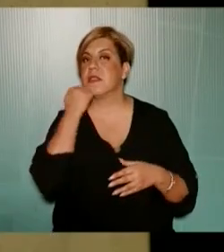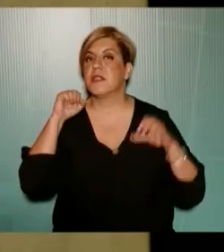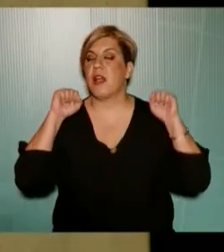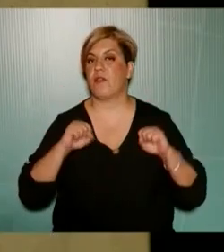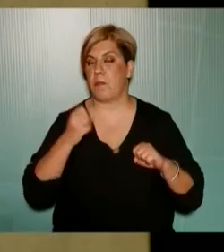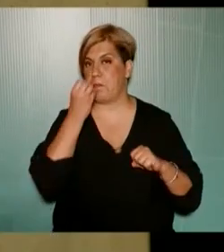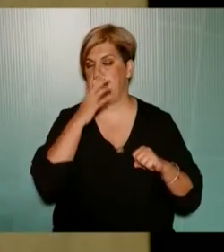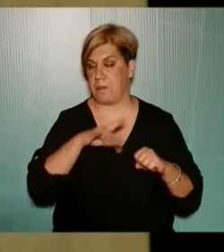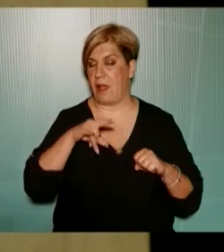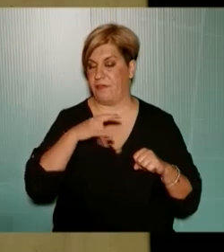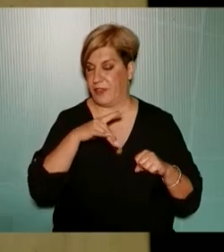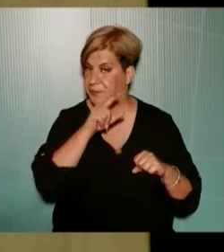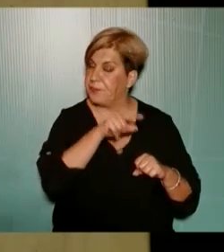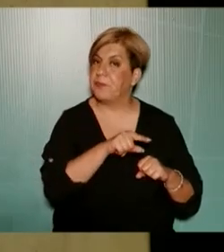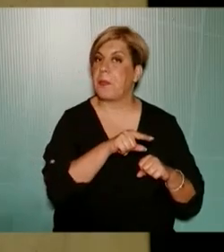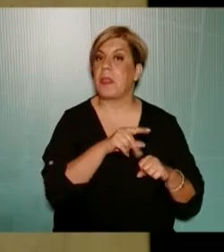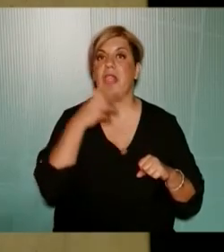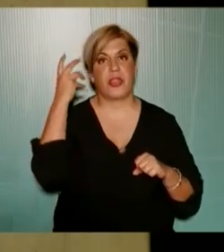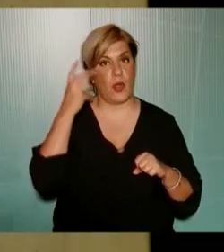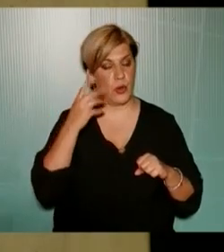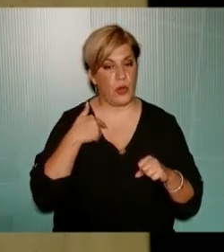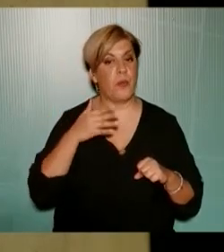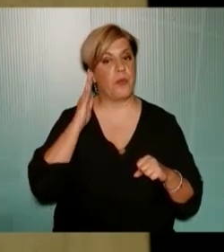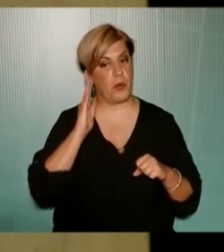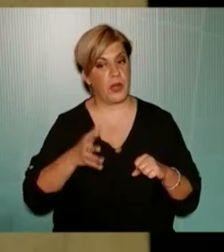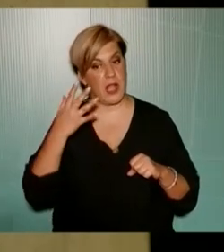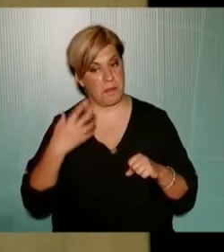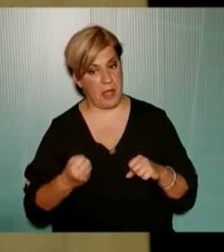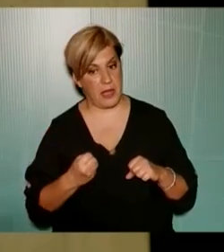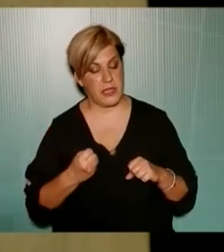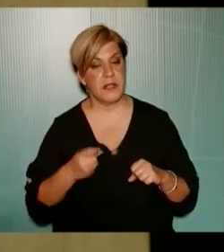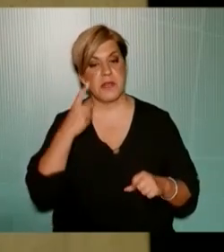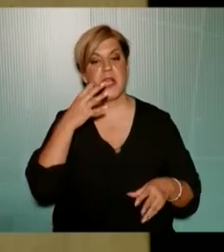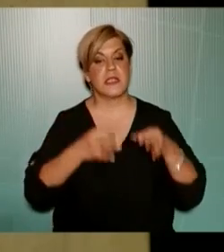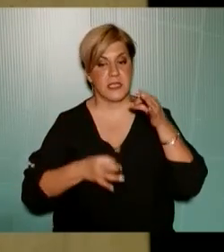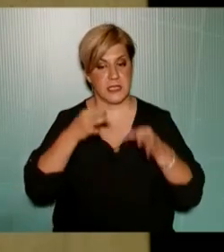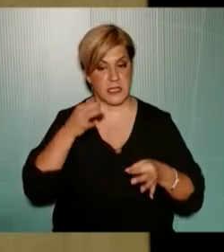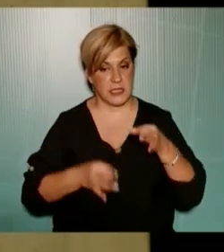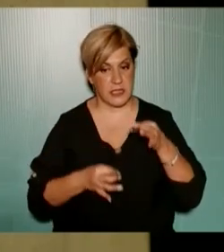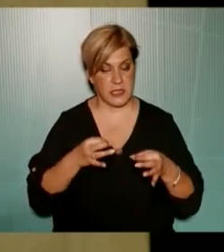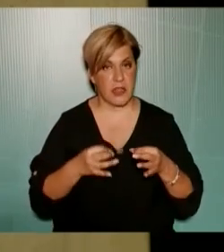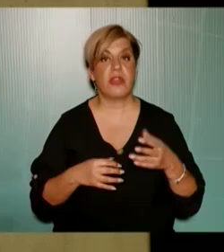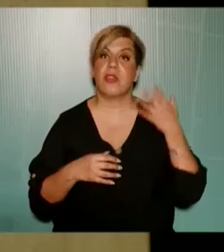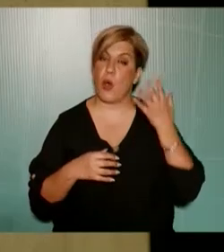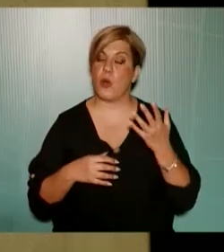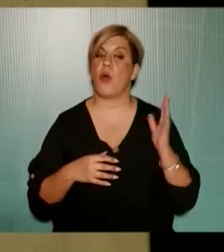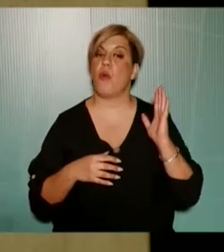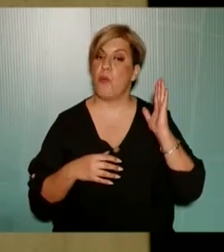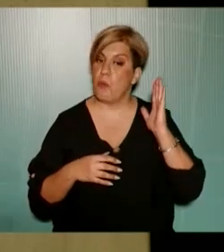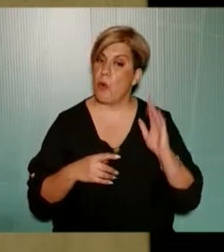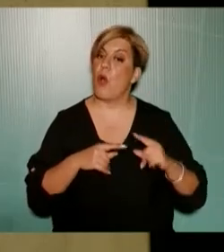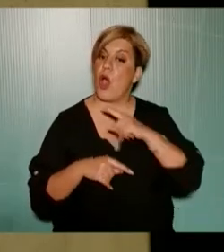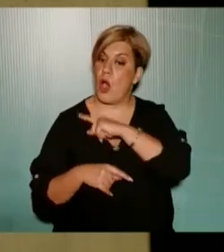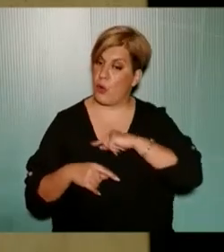έτσι λοιπόν θεωρώ ότι μπορεί να υπάρχει μία συζήτηση θεωρώ ότι ο